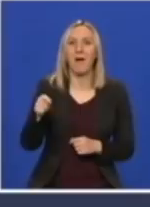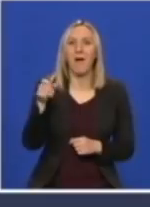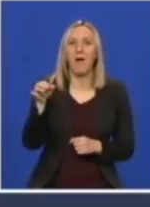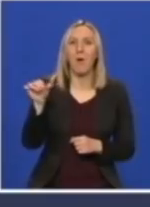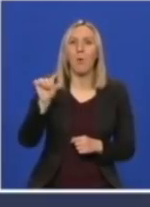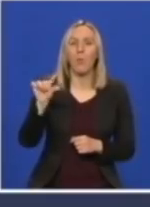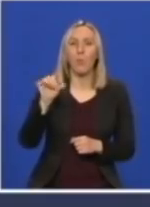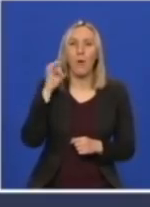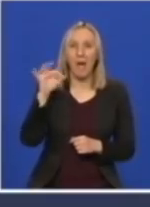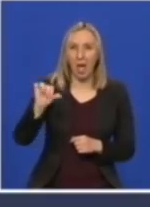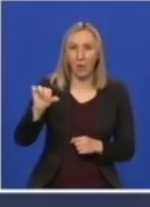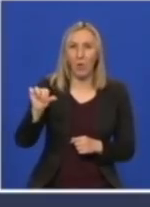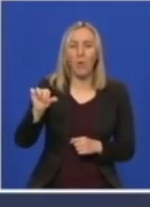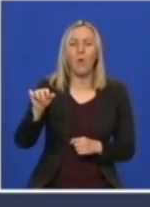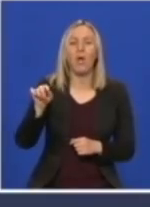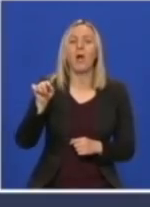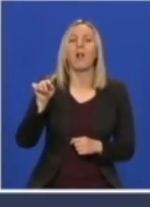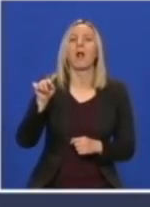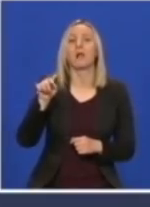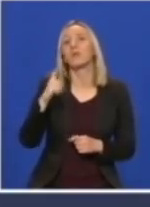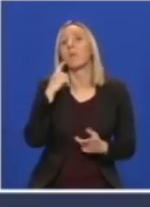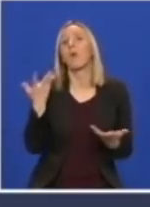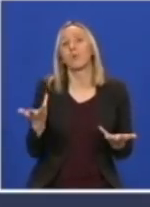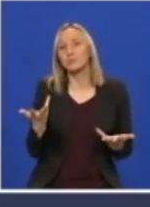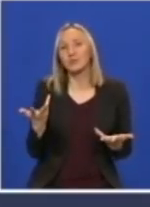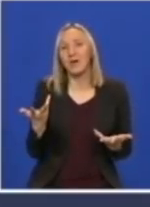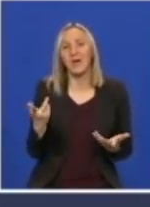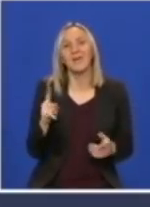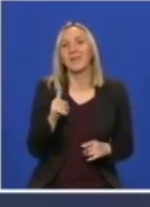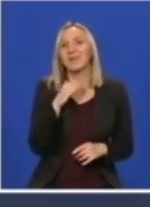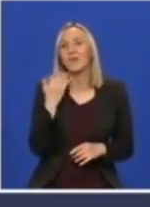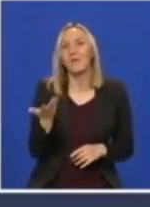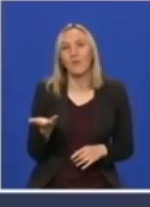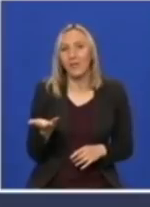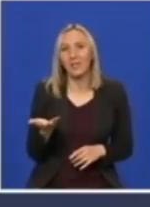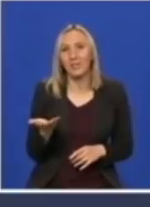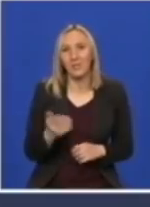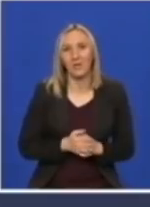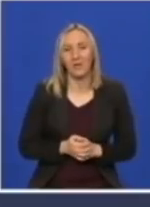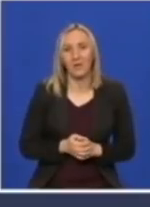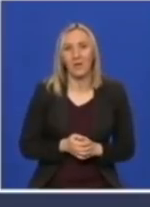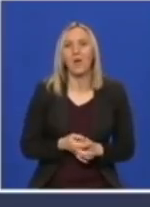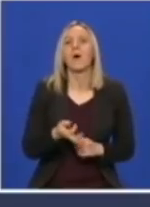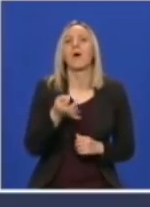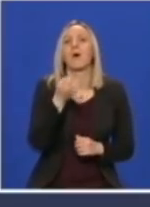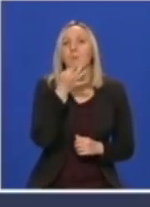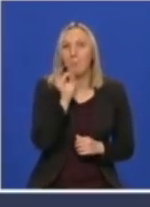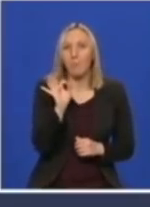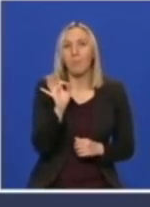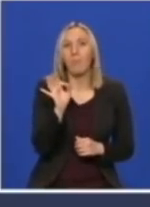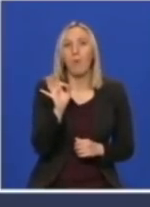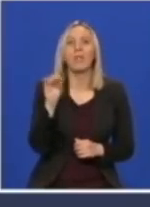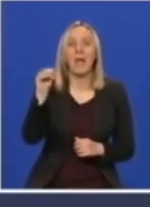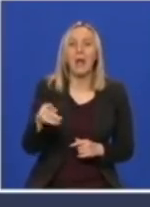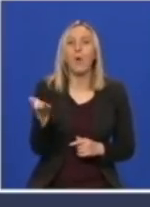to je jedan pokušaj. Ni to nije dovoljno, u svakom slučaju je neuporedivo bolje nego bez ičega.